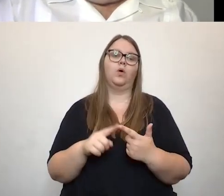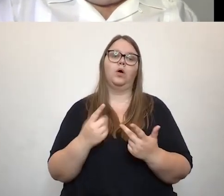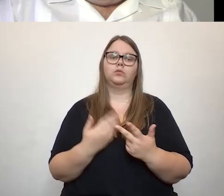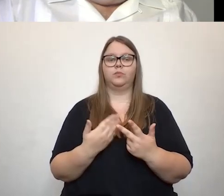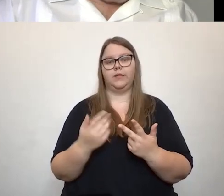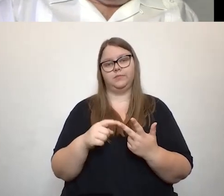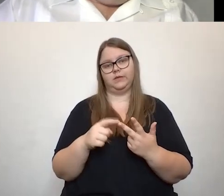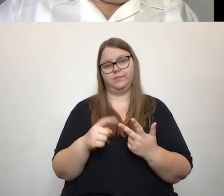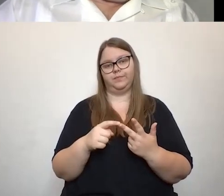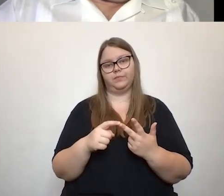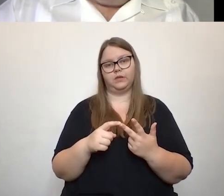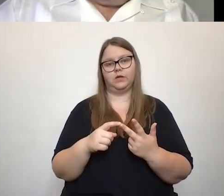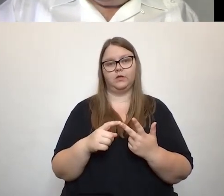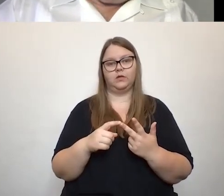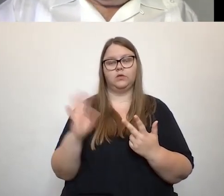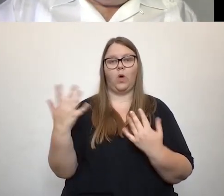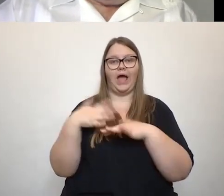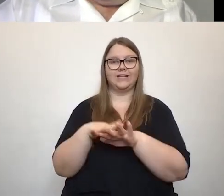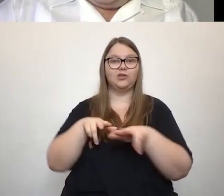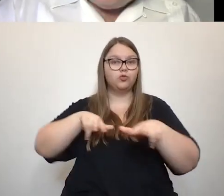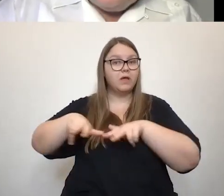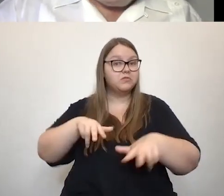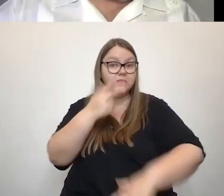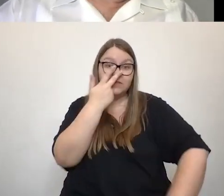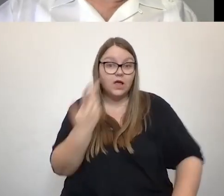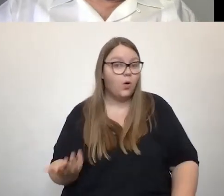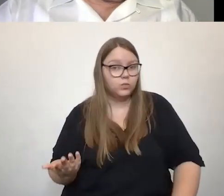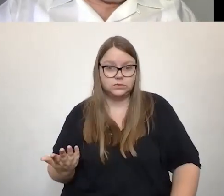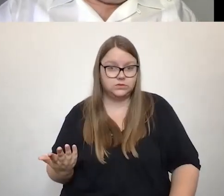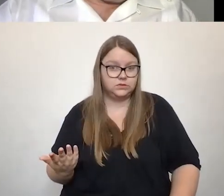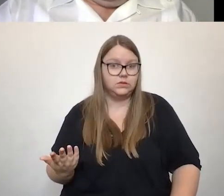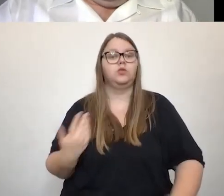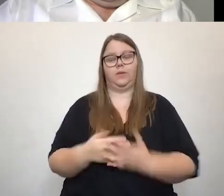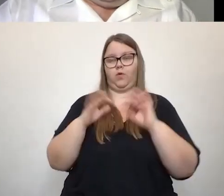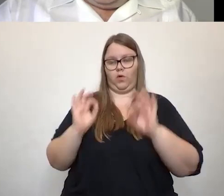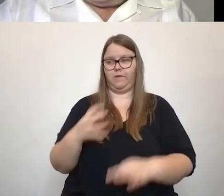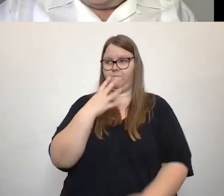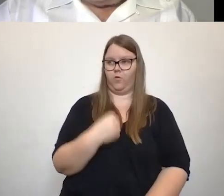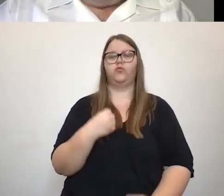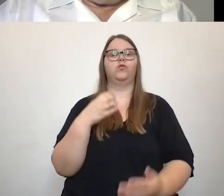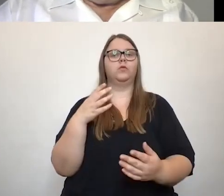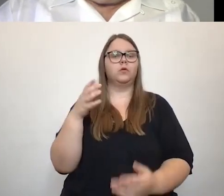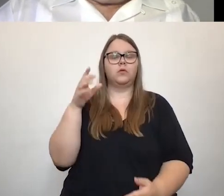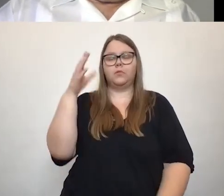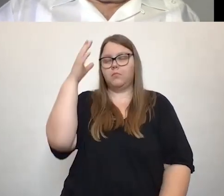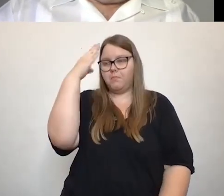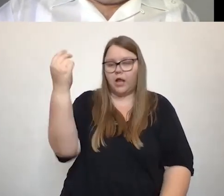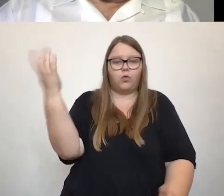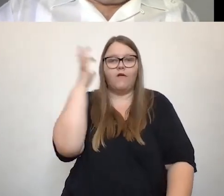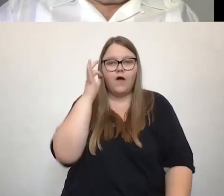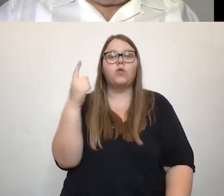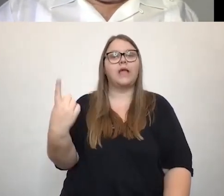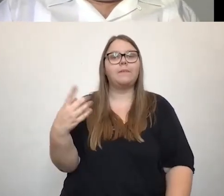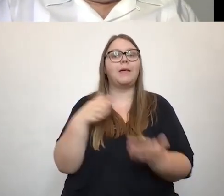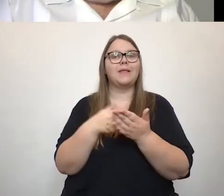über das ganze Eingliederungsmanagement, also was heißt das jetzt konkret, wenn man jetzt einen Herrn oder eine Dame mit Behinderung